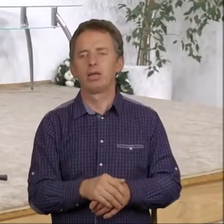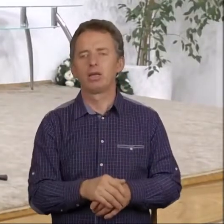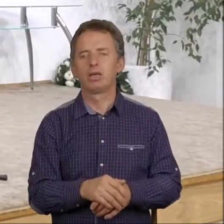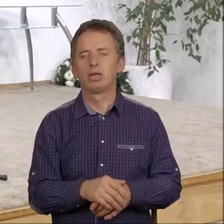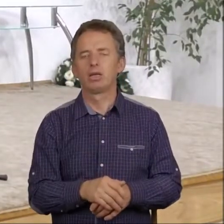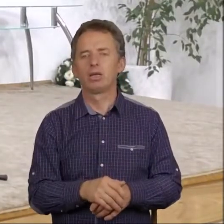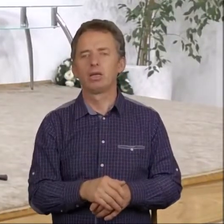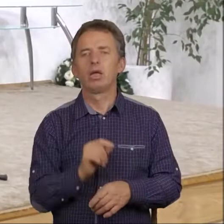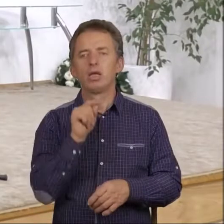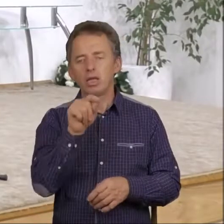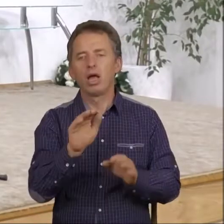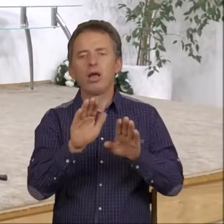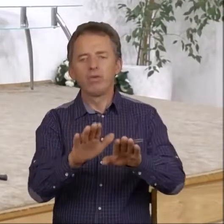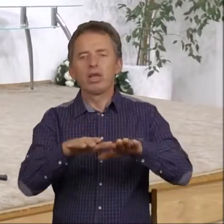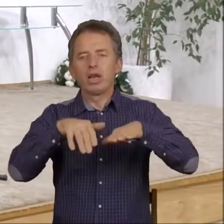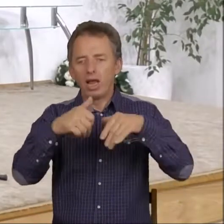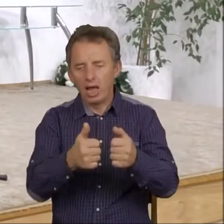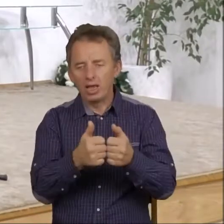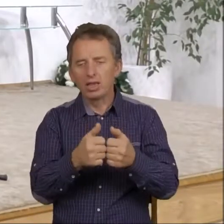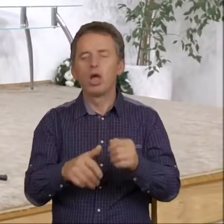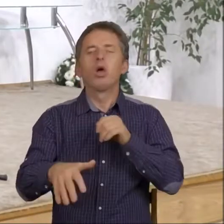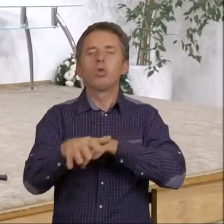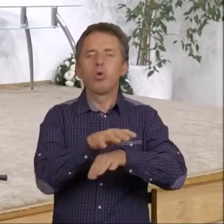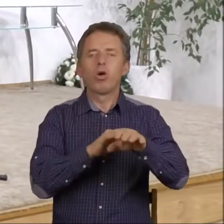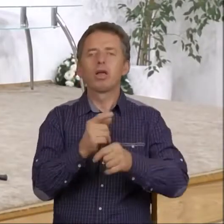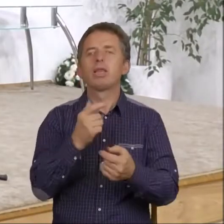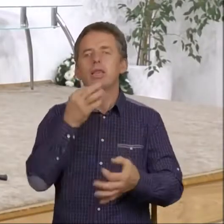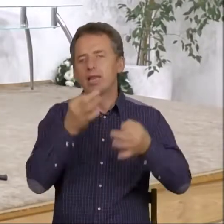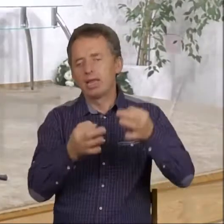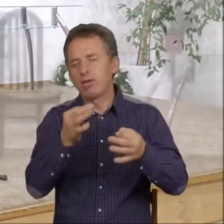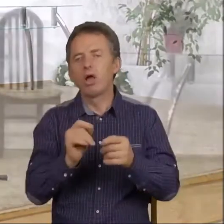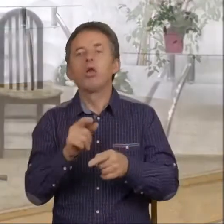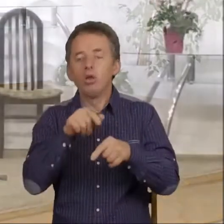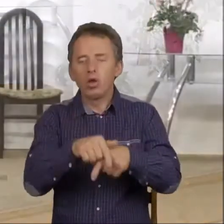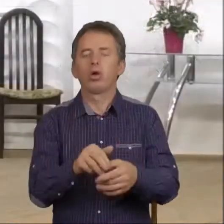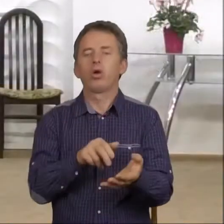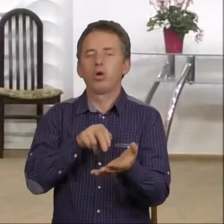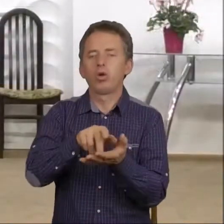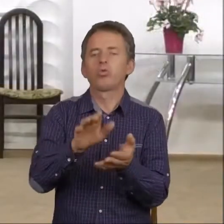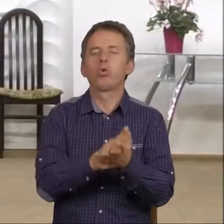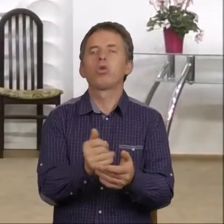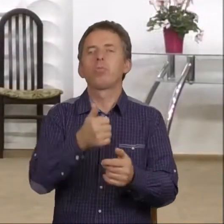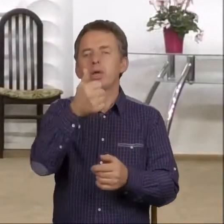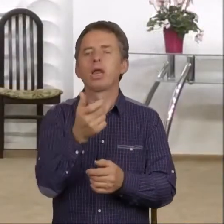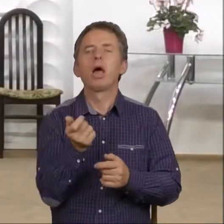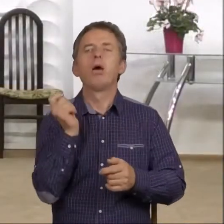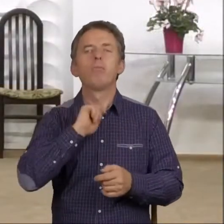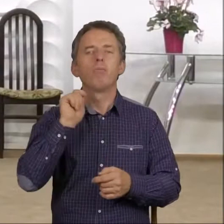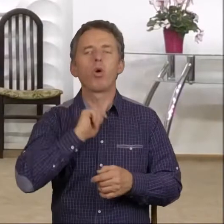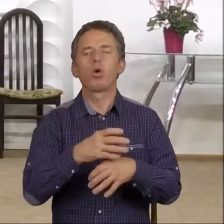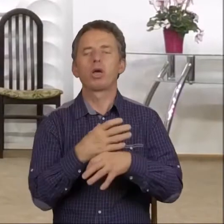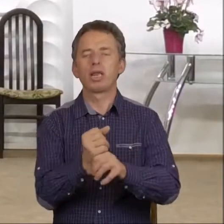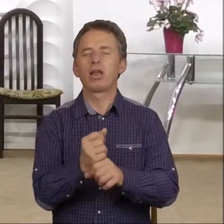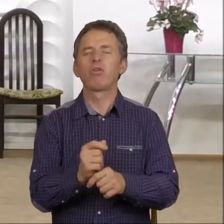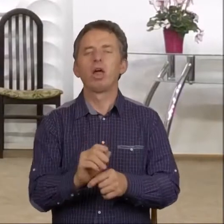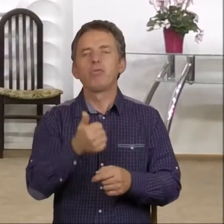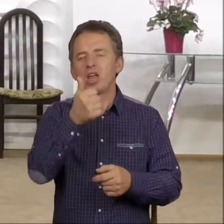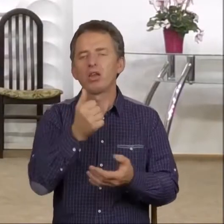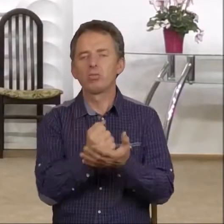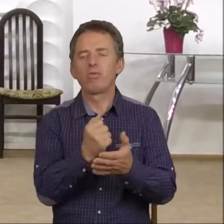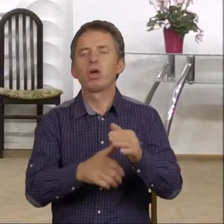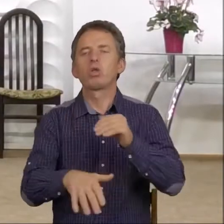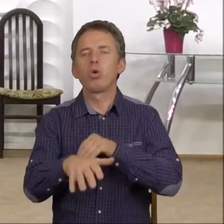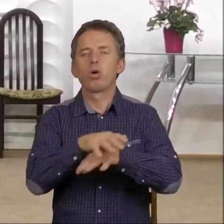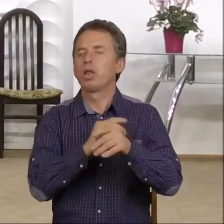To względy duchowe zadecydowały o tym, że doszło do pierwszego morderstwa. Względy duchowe. Więc niech